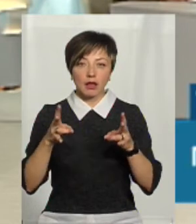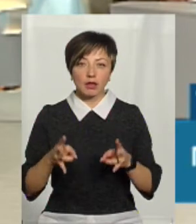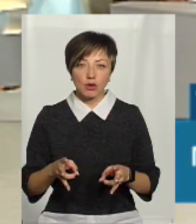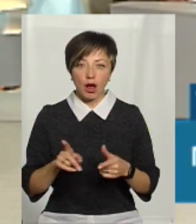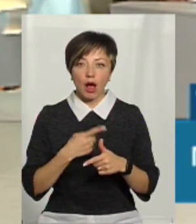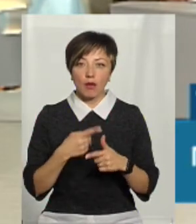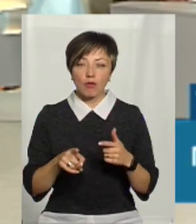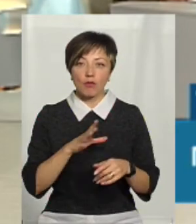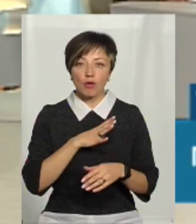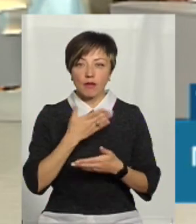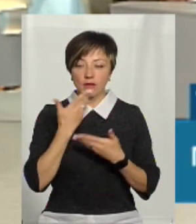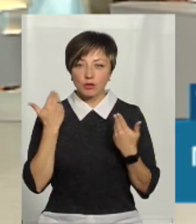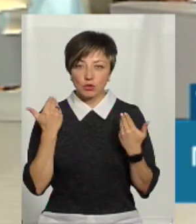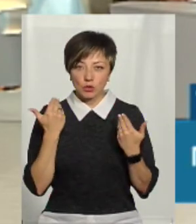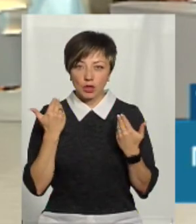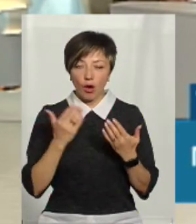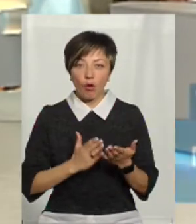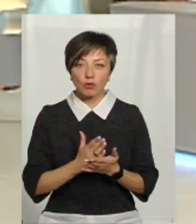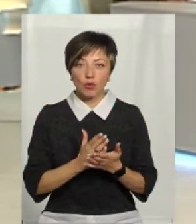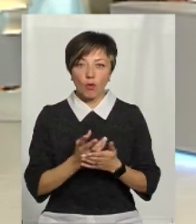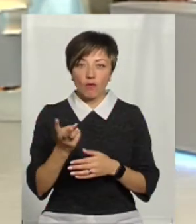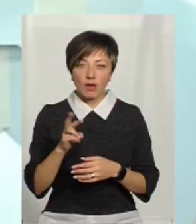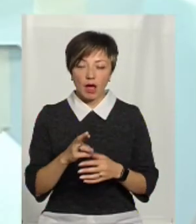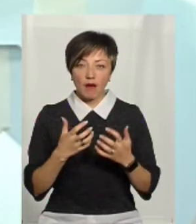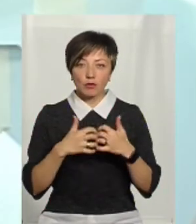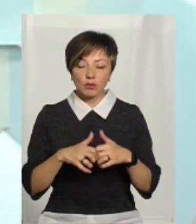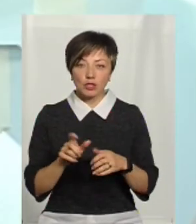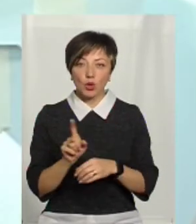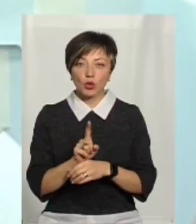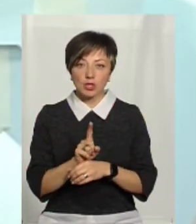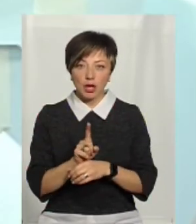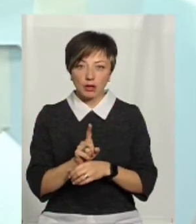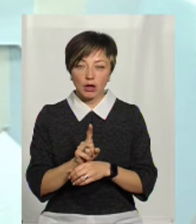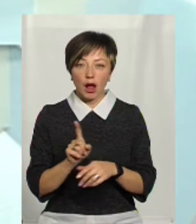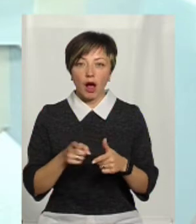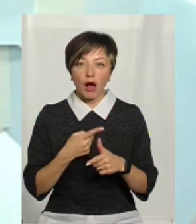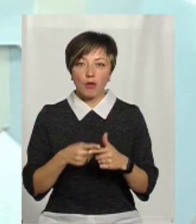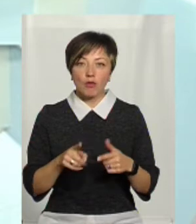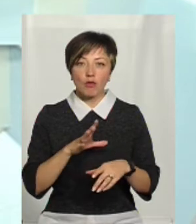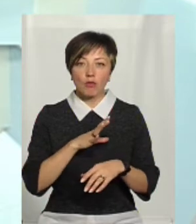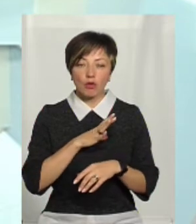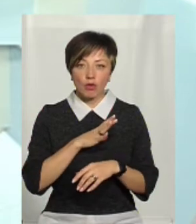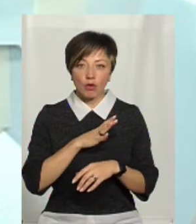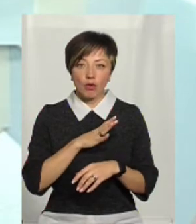катастроф. Тобто, або було відсутнє обслуговування автоматичного дозатора, або було